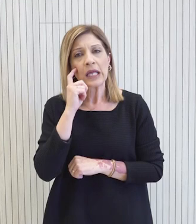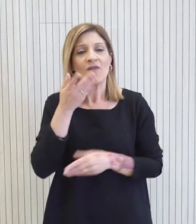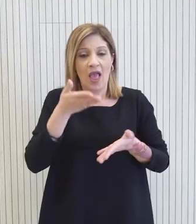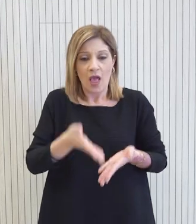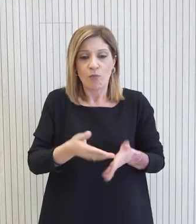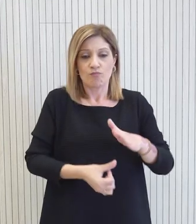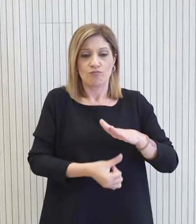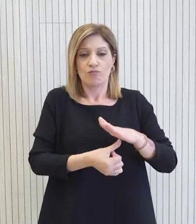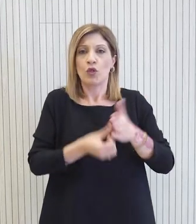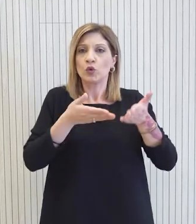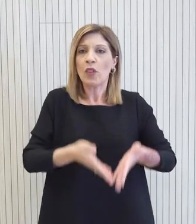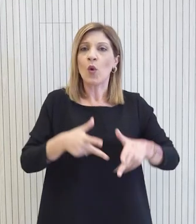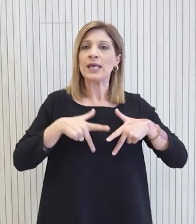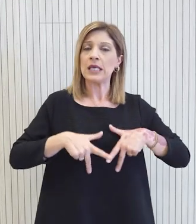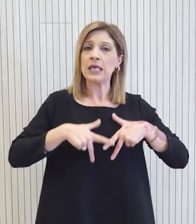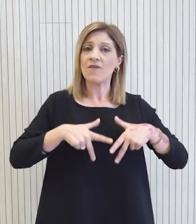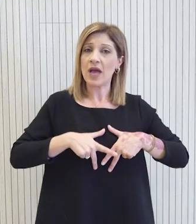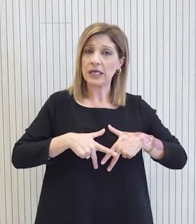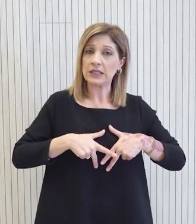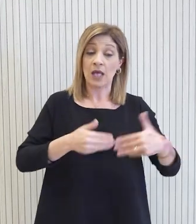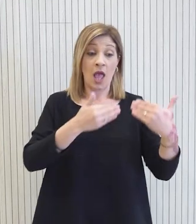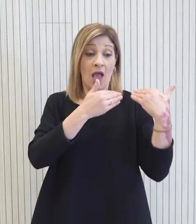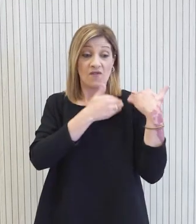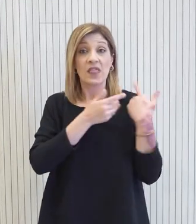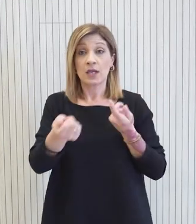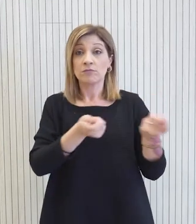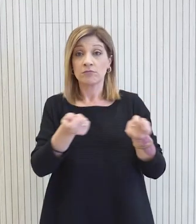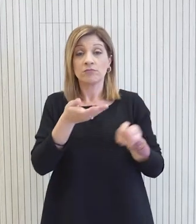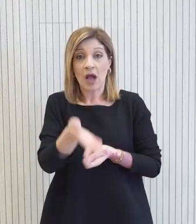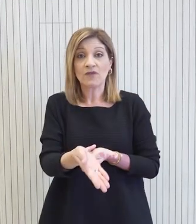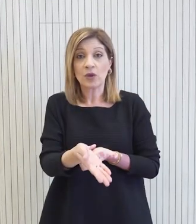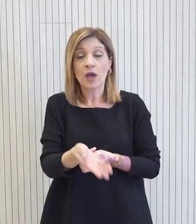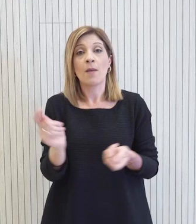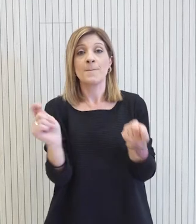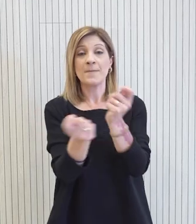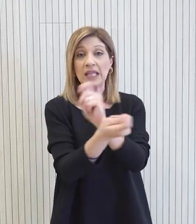εκτελεστική εξουσία είναι αυτή η κυβέρνηση η οποία κλείθηκε να εφαρμόσει αυτή την μεταρρύθμιση